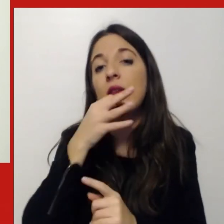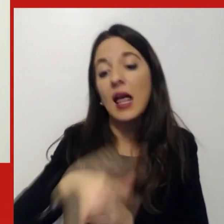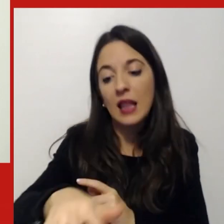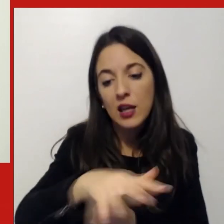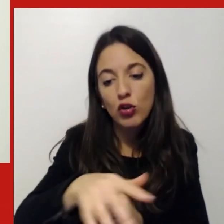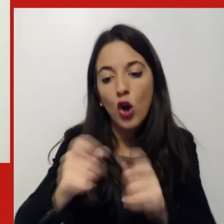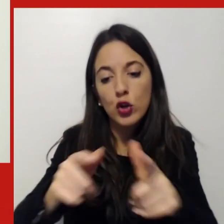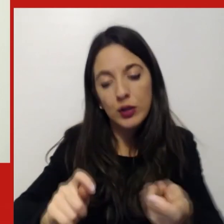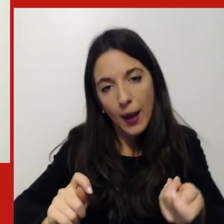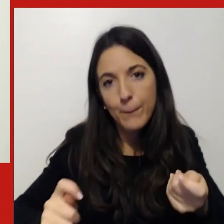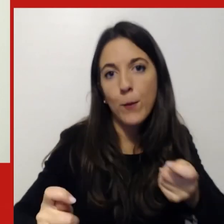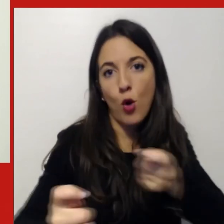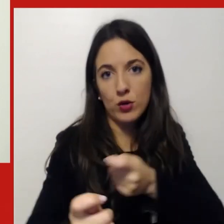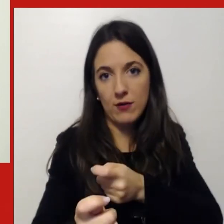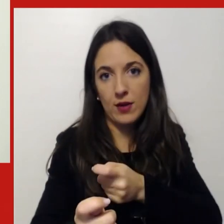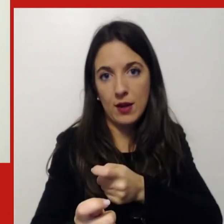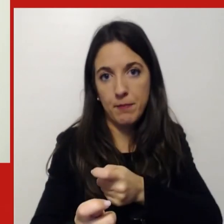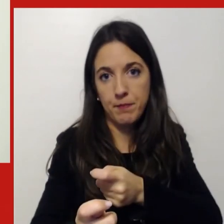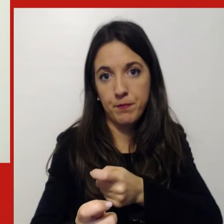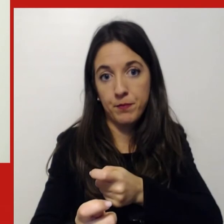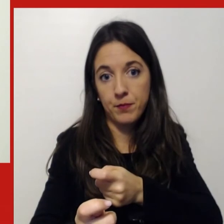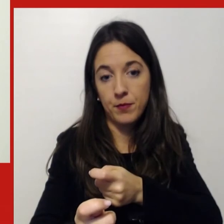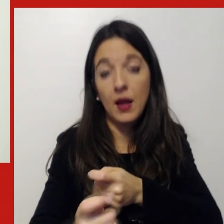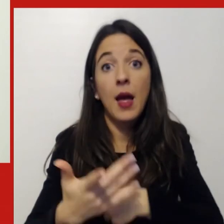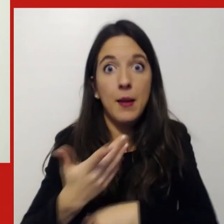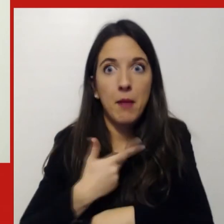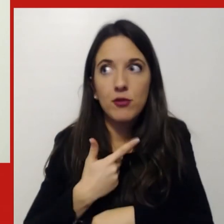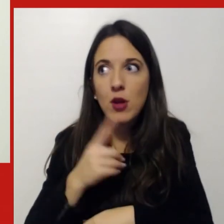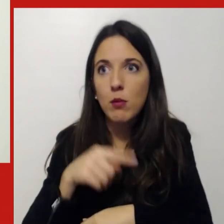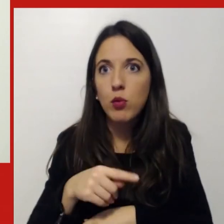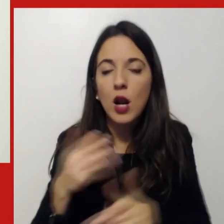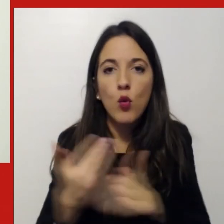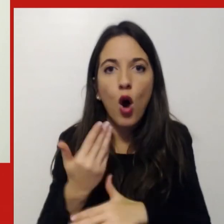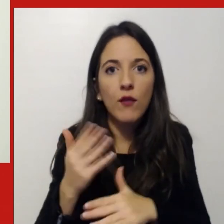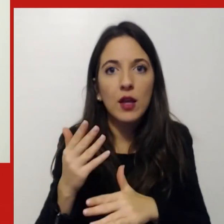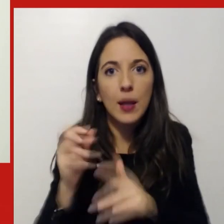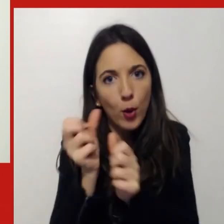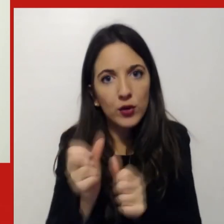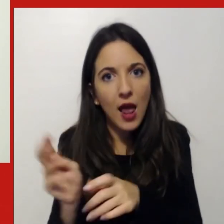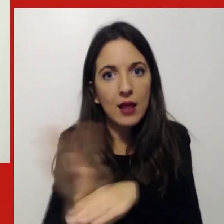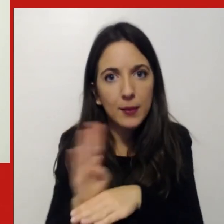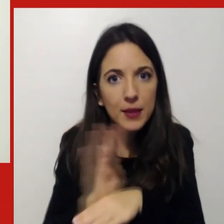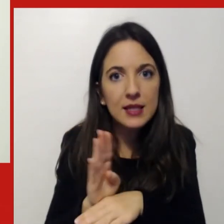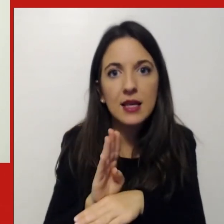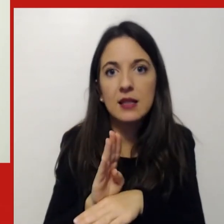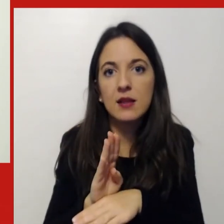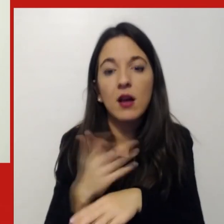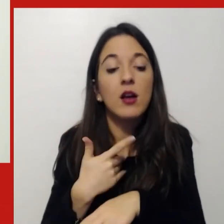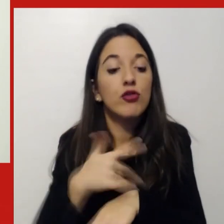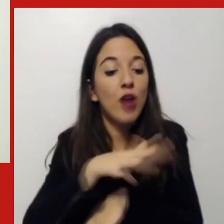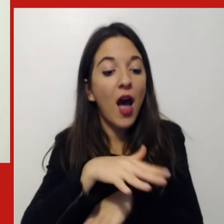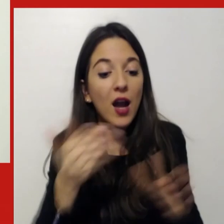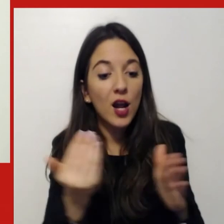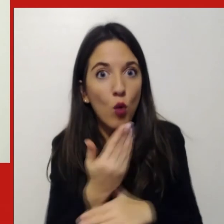vedendo tantissimi elementi positivi quindi nuovi modelli di business nuove aree che si sviluppano che crescono